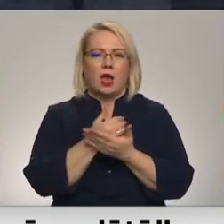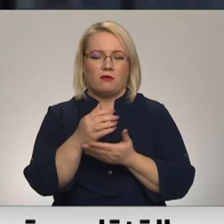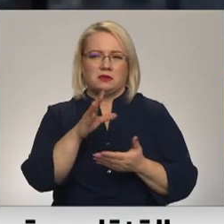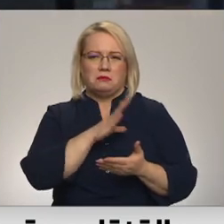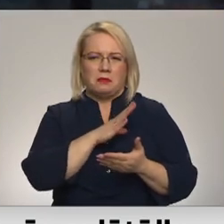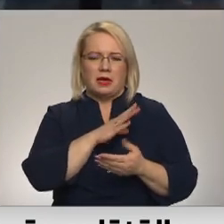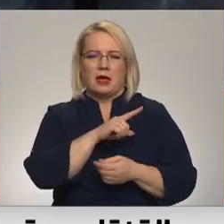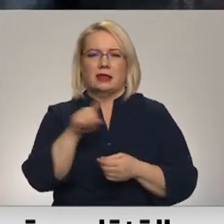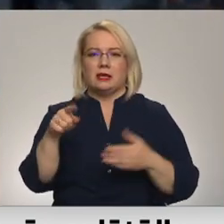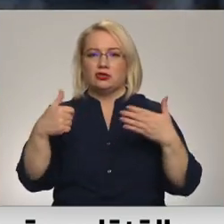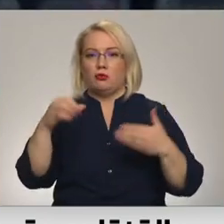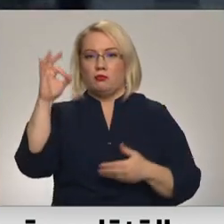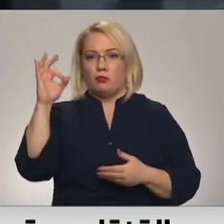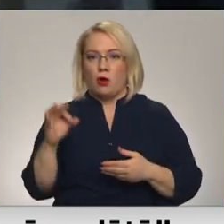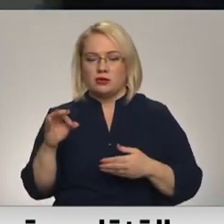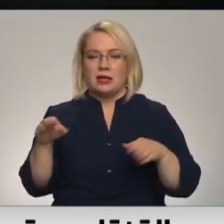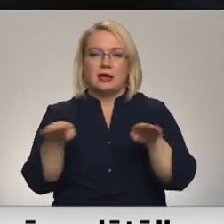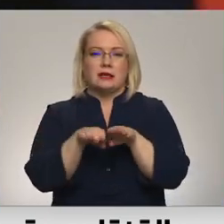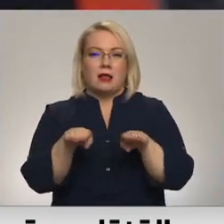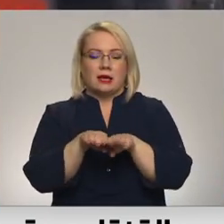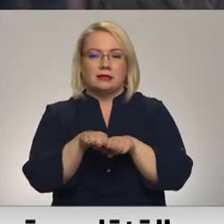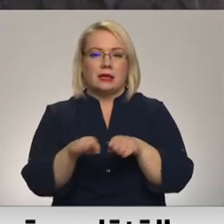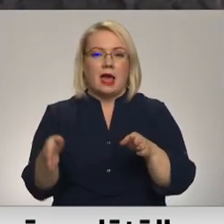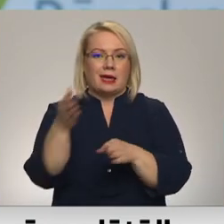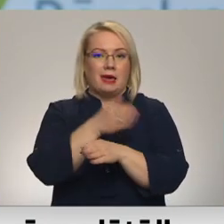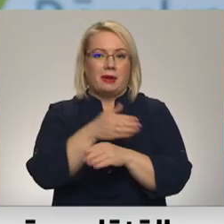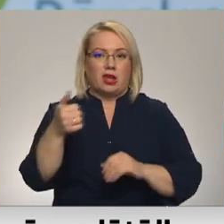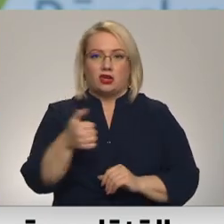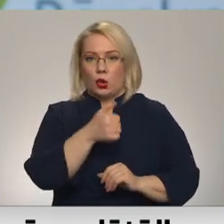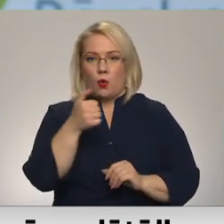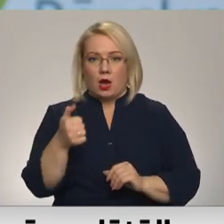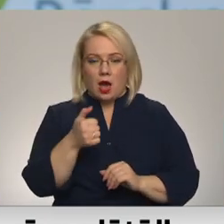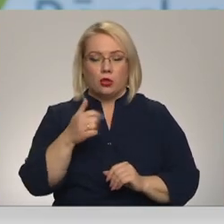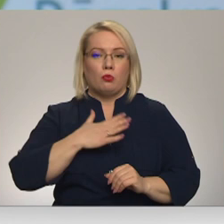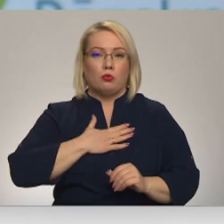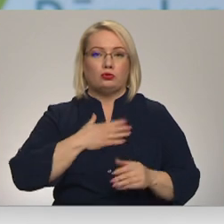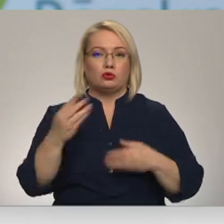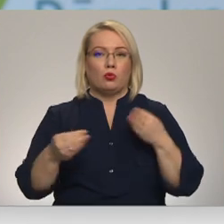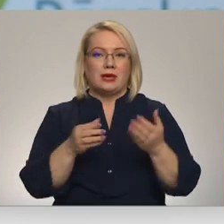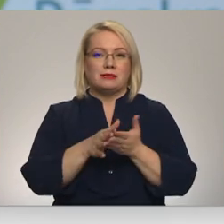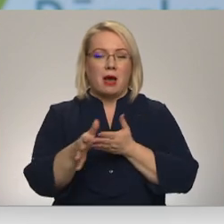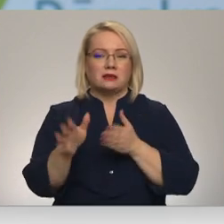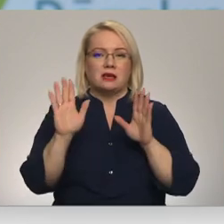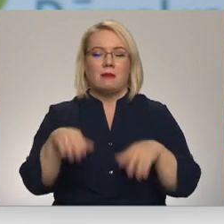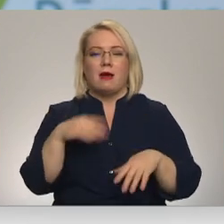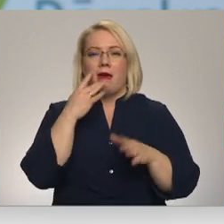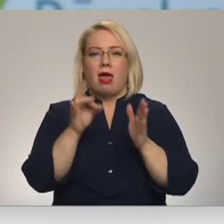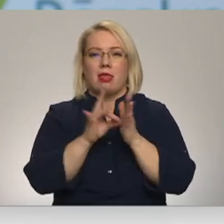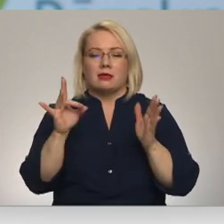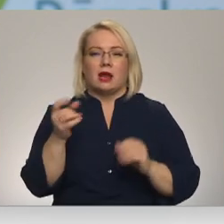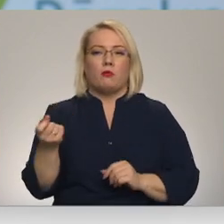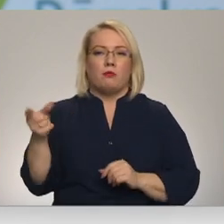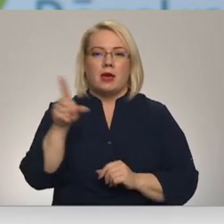60%. Ja savīdzmeklīsim iepriekš šajo gadu, mūsu izmaksas par elektroenerģiju pieauga